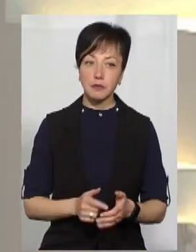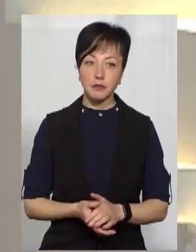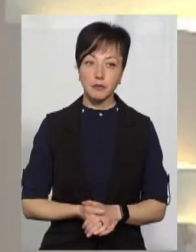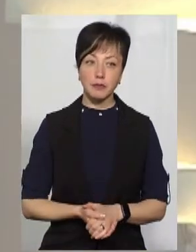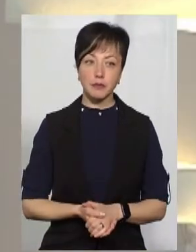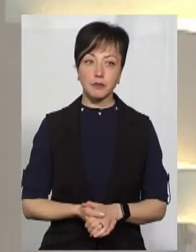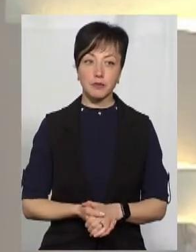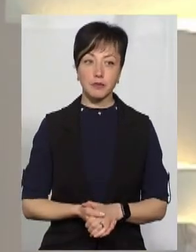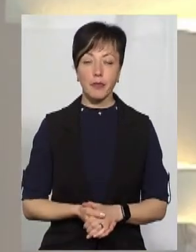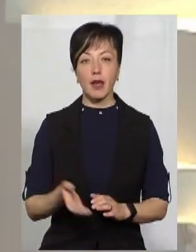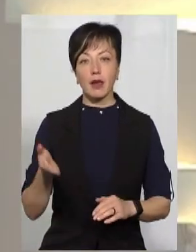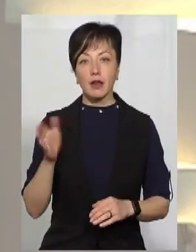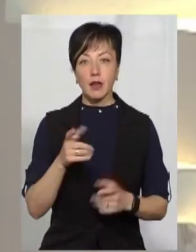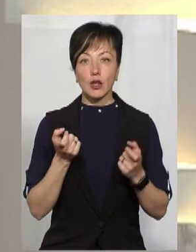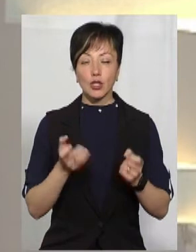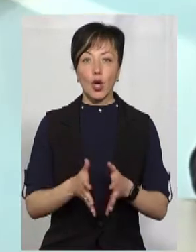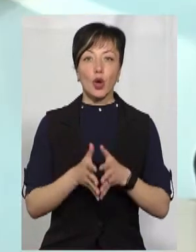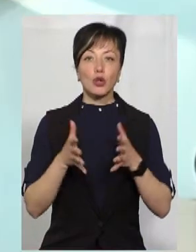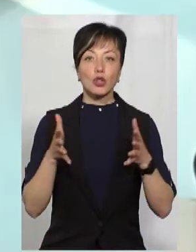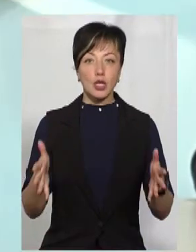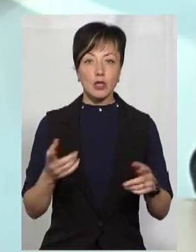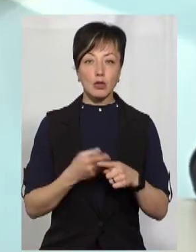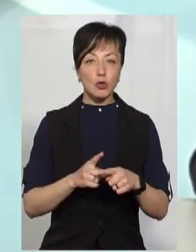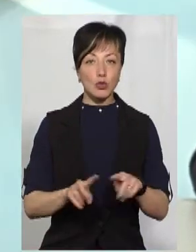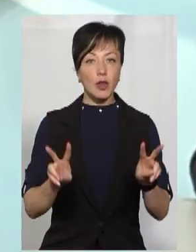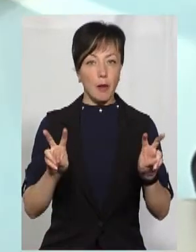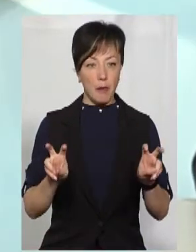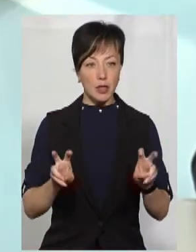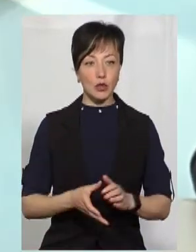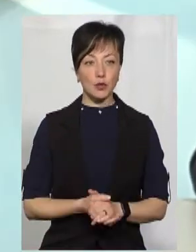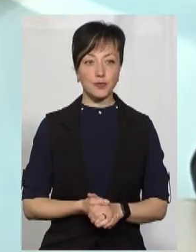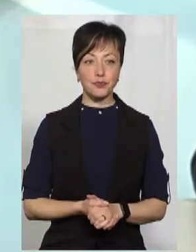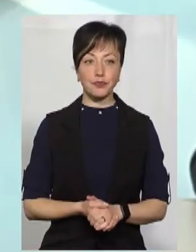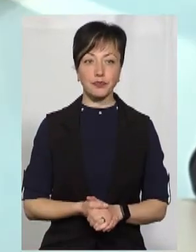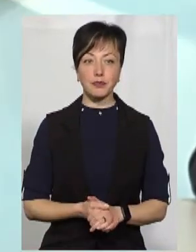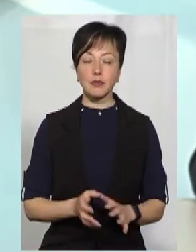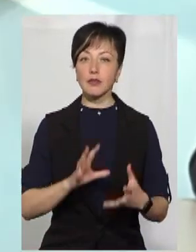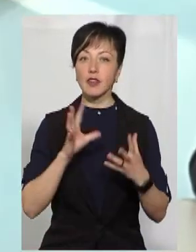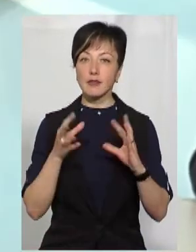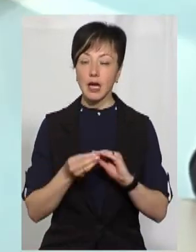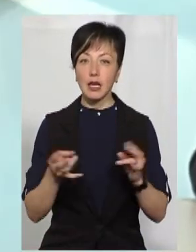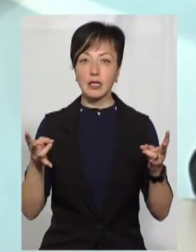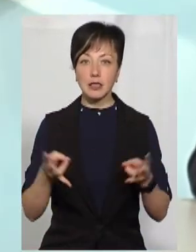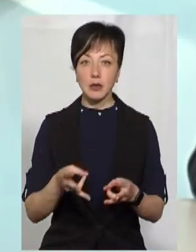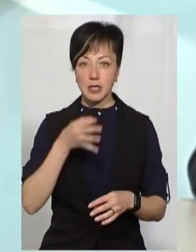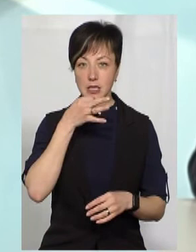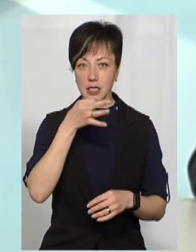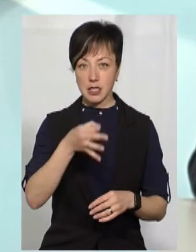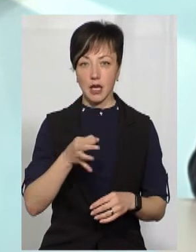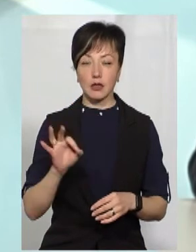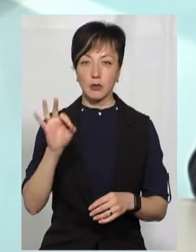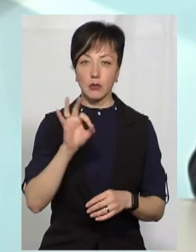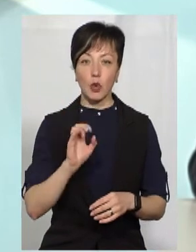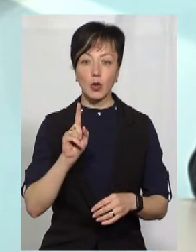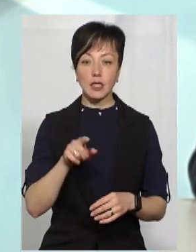Давайте ми трошки розширимо цю тематику. Взагалі нам треба сказати, що про ті